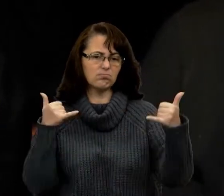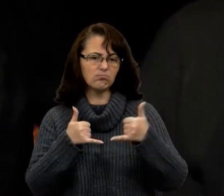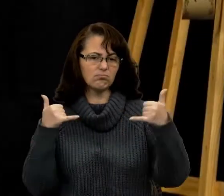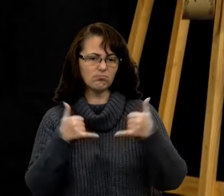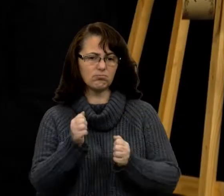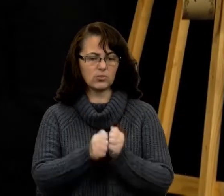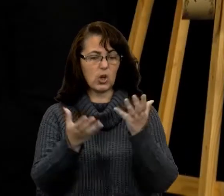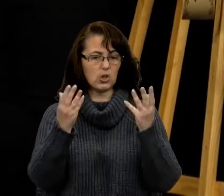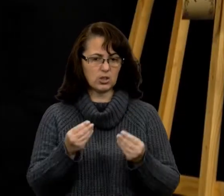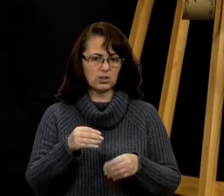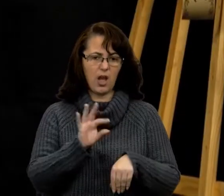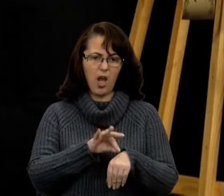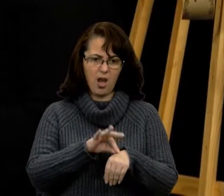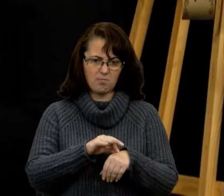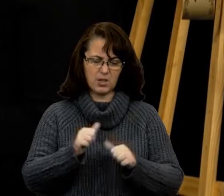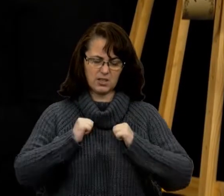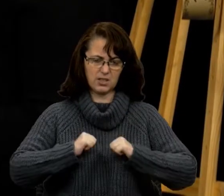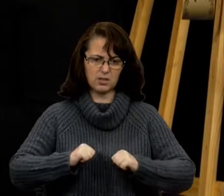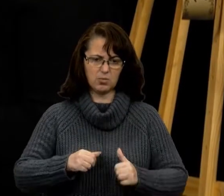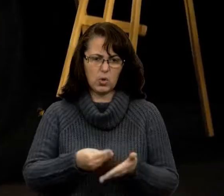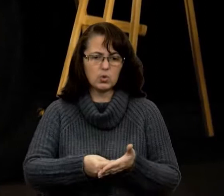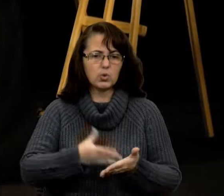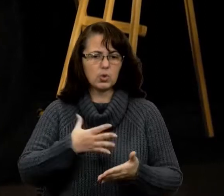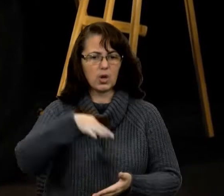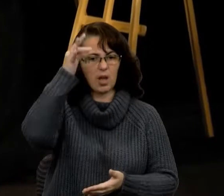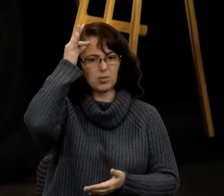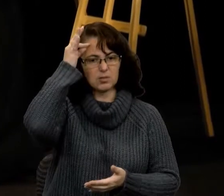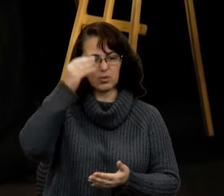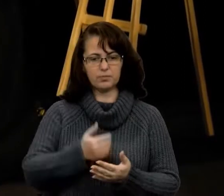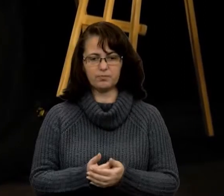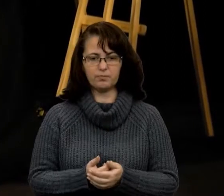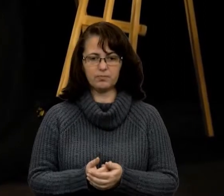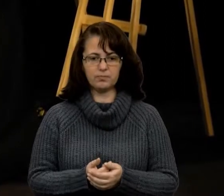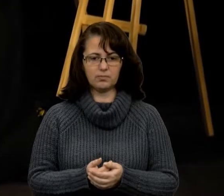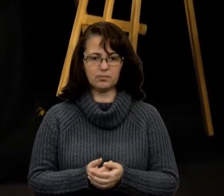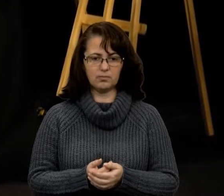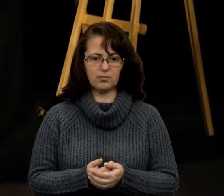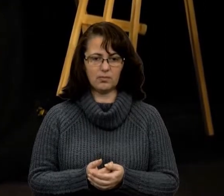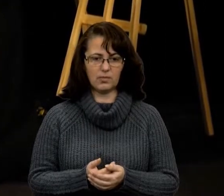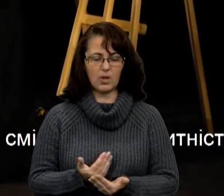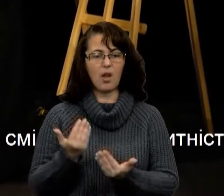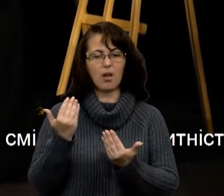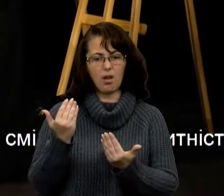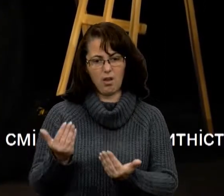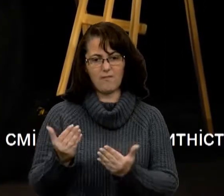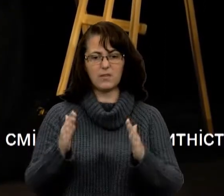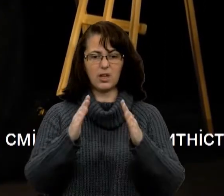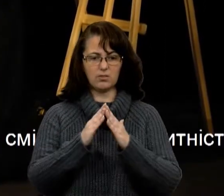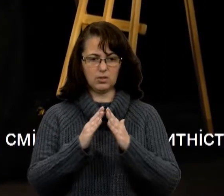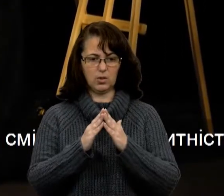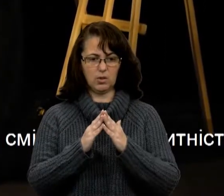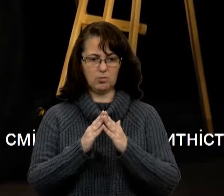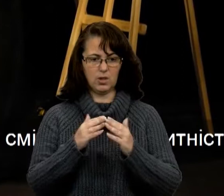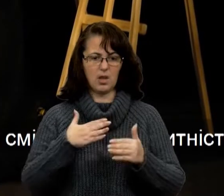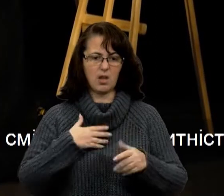втрати заспокоюють дорогими серцю спогадами. І ось ви тут, вдома. Я нарушу